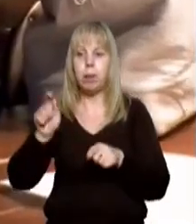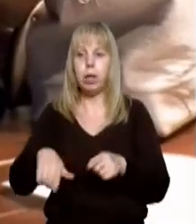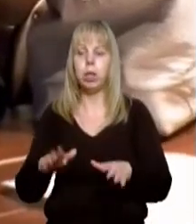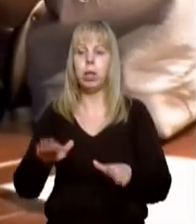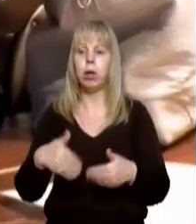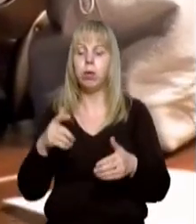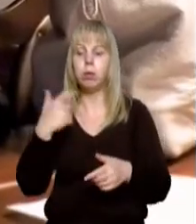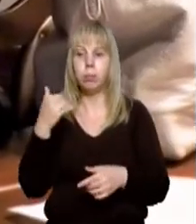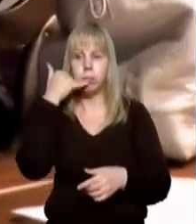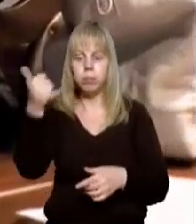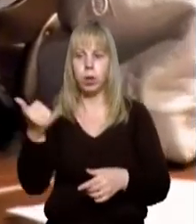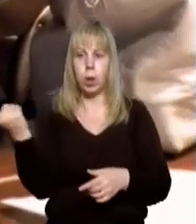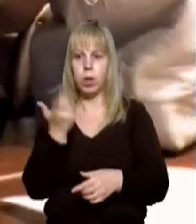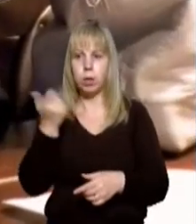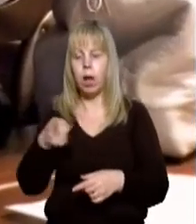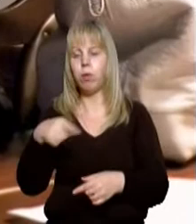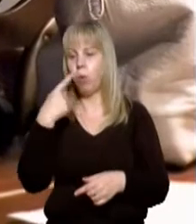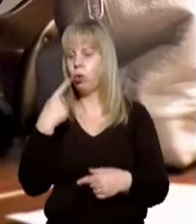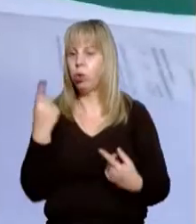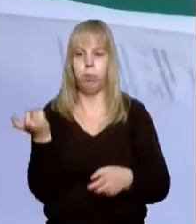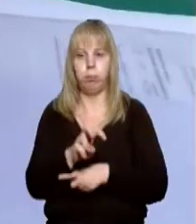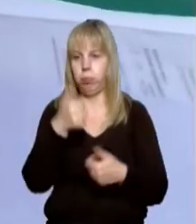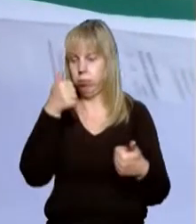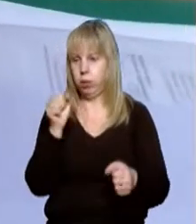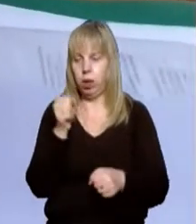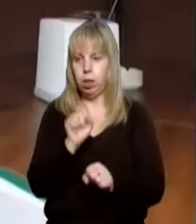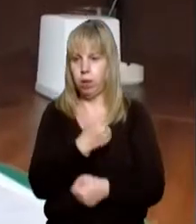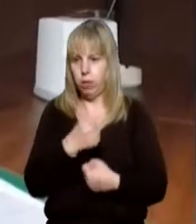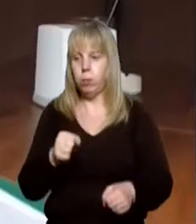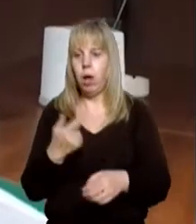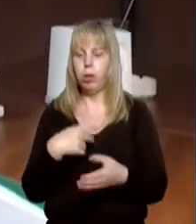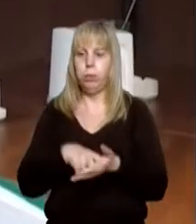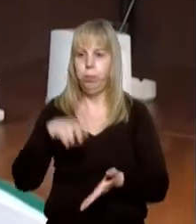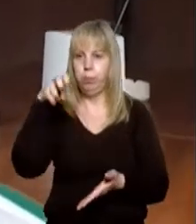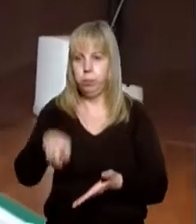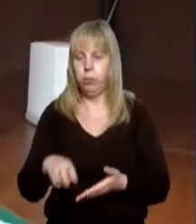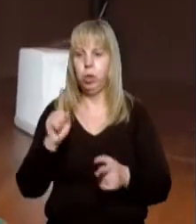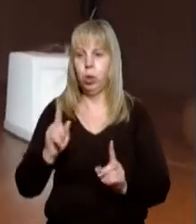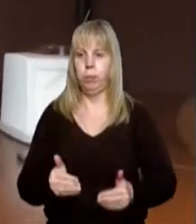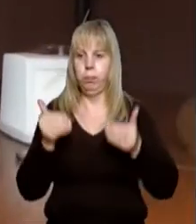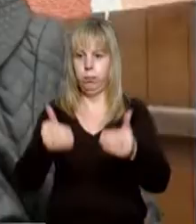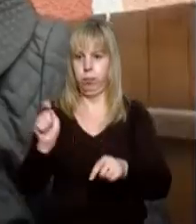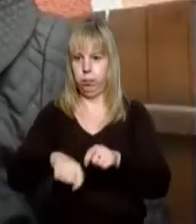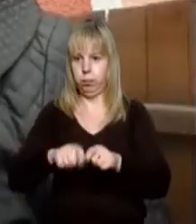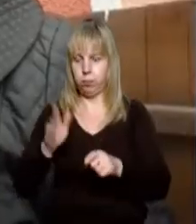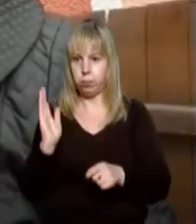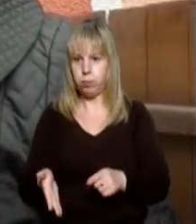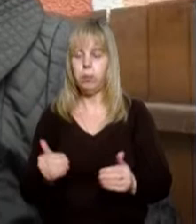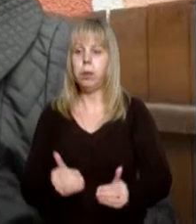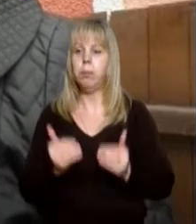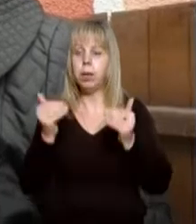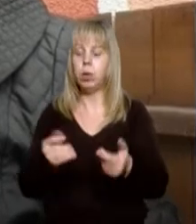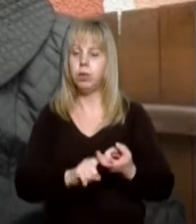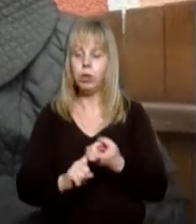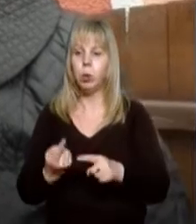телефонували до власника закладу. Він повідомив, що прийти не зможе. Тому вони надіслали чоловік у лист про перенесення перевірки. Переноситься в зв